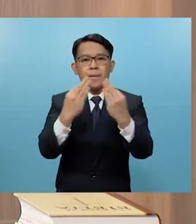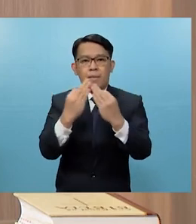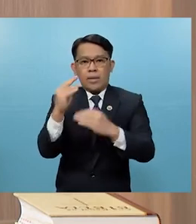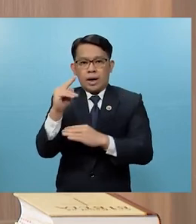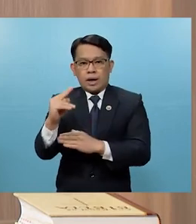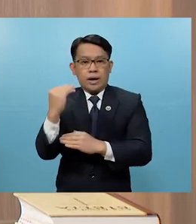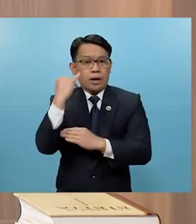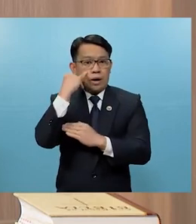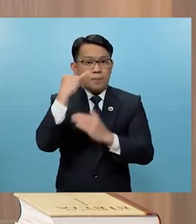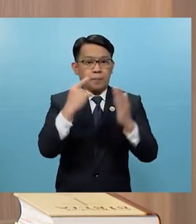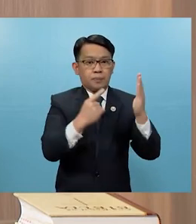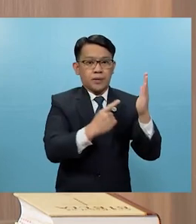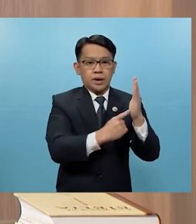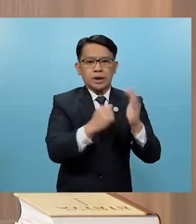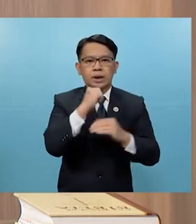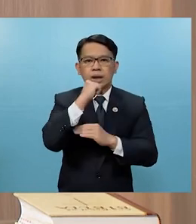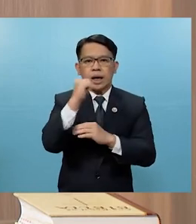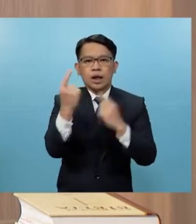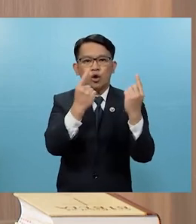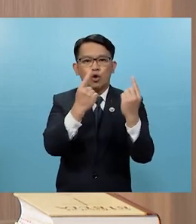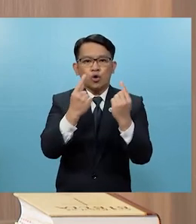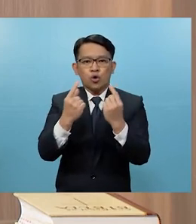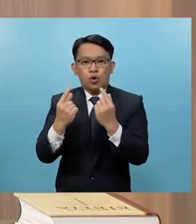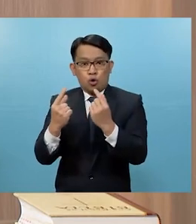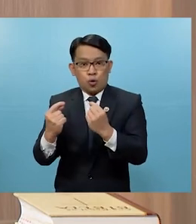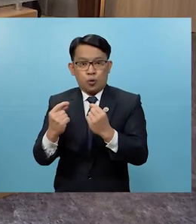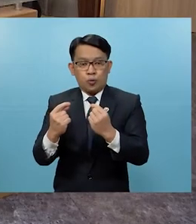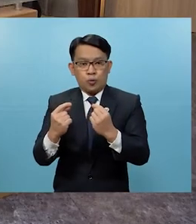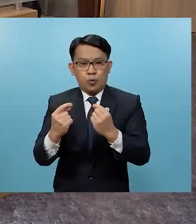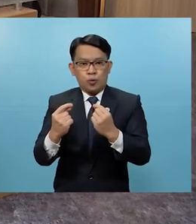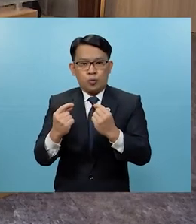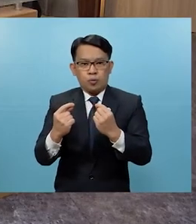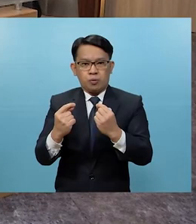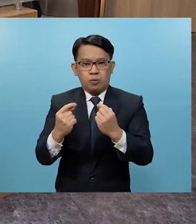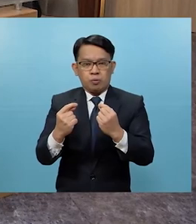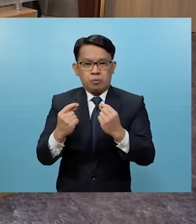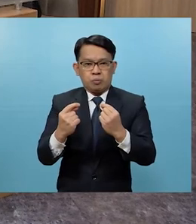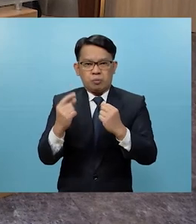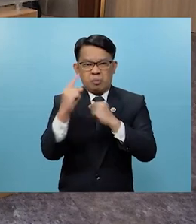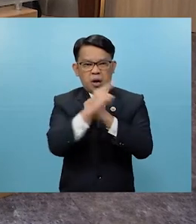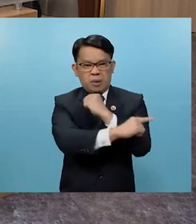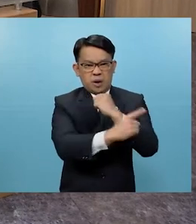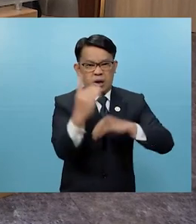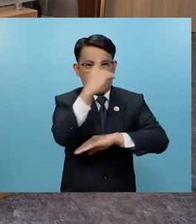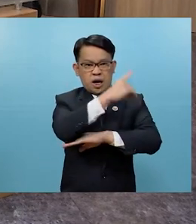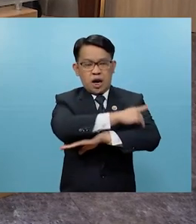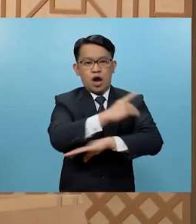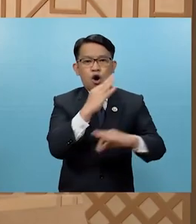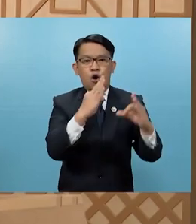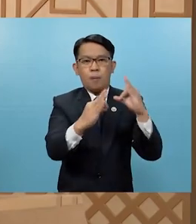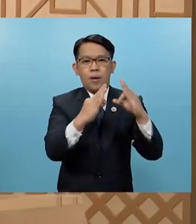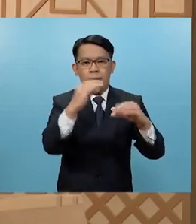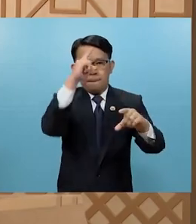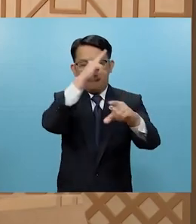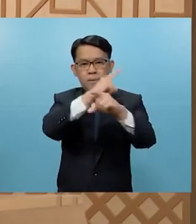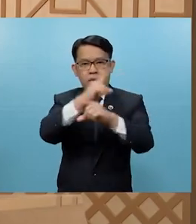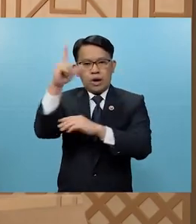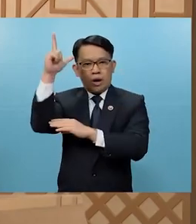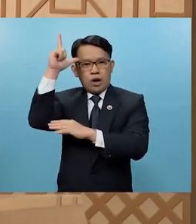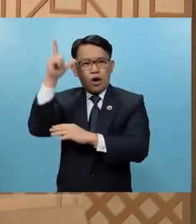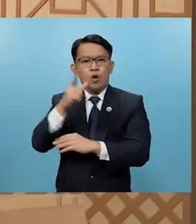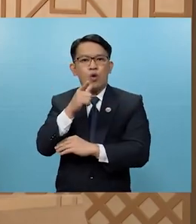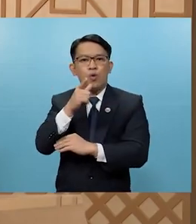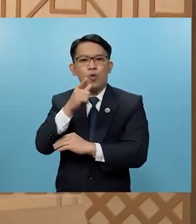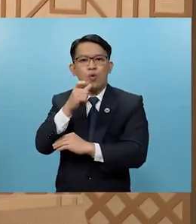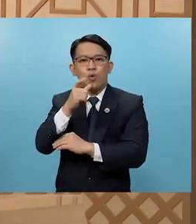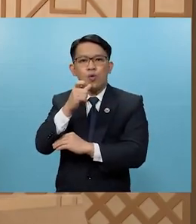At kung ito po ay hindi matutugunan, ay ikapapahamak po pagdating ng araw ng pag-uupo. Kapatid na Leo, sino po